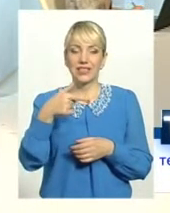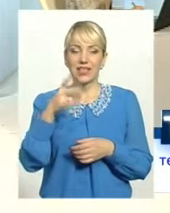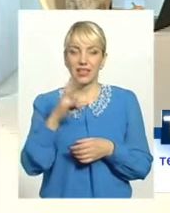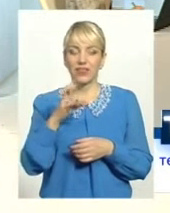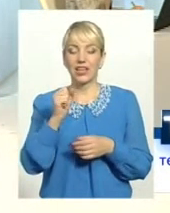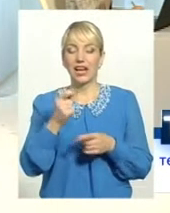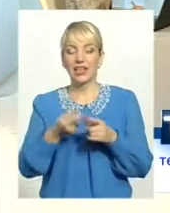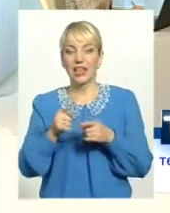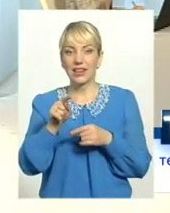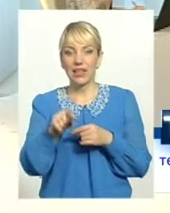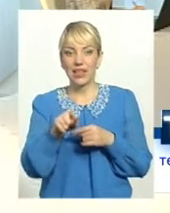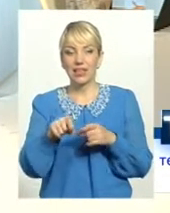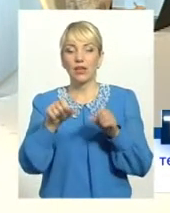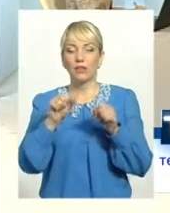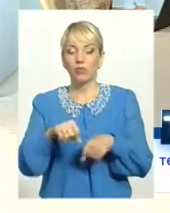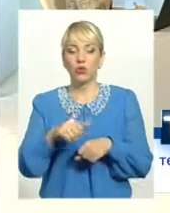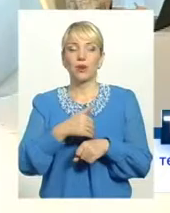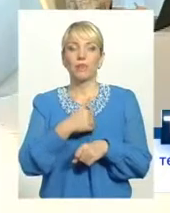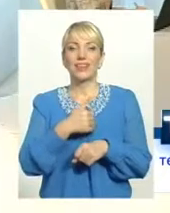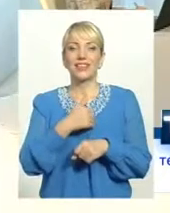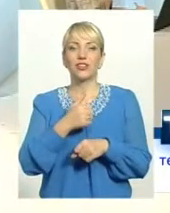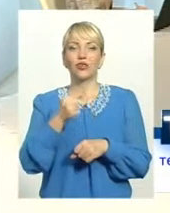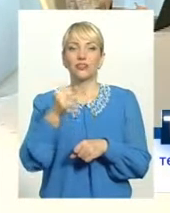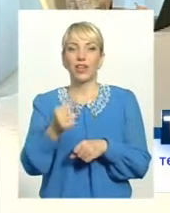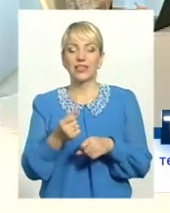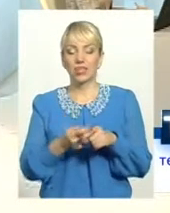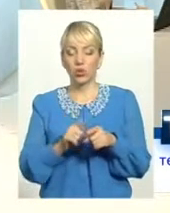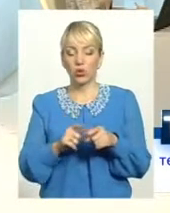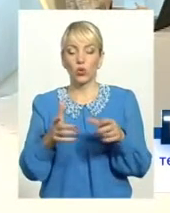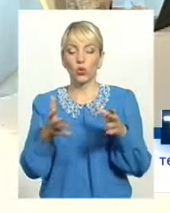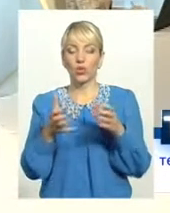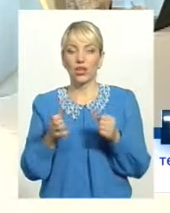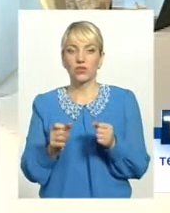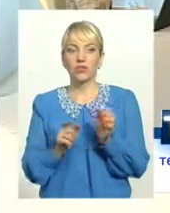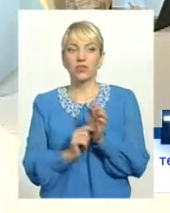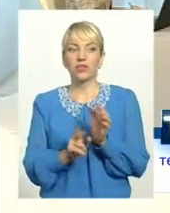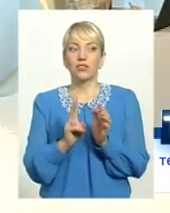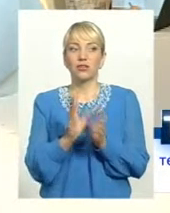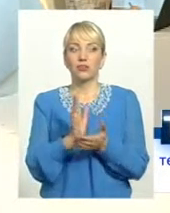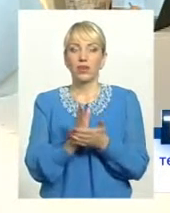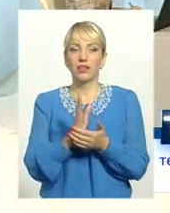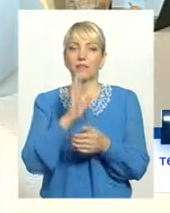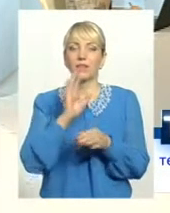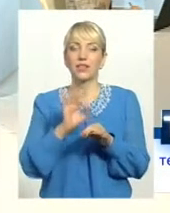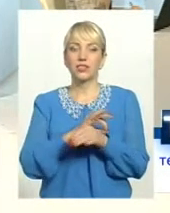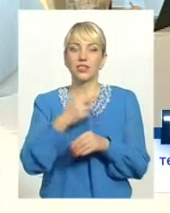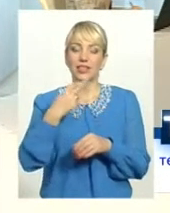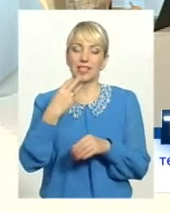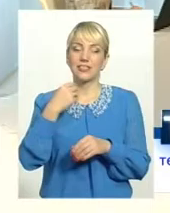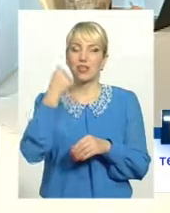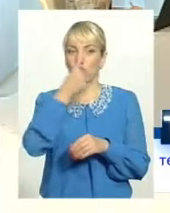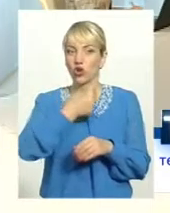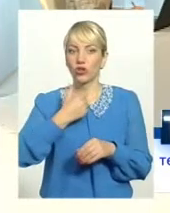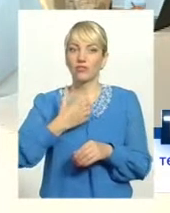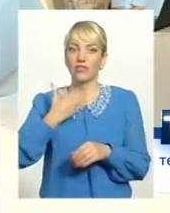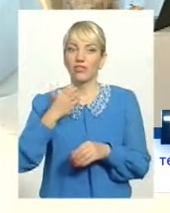але на неї може претендувати той одержувач пенсії, який має жінка 30 років страхового